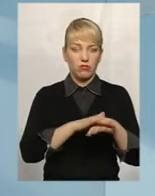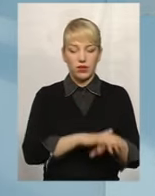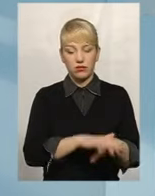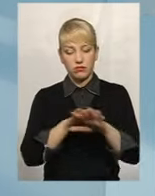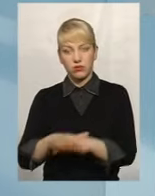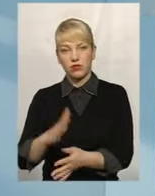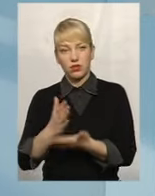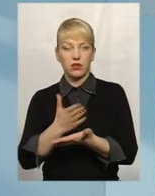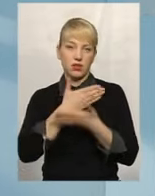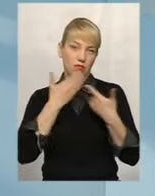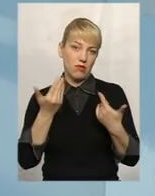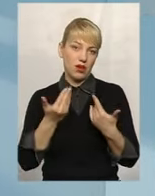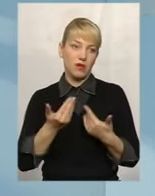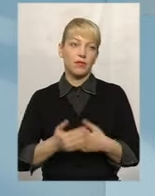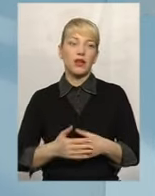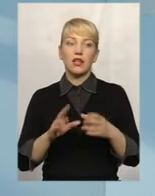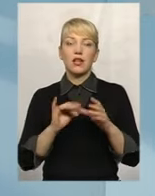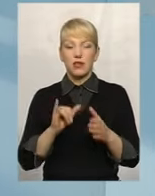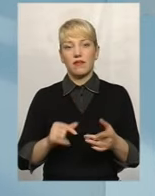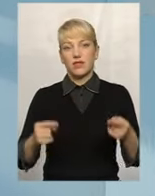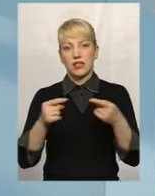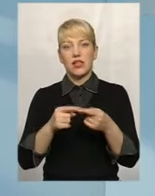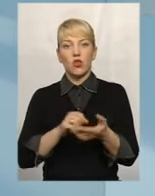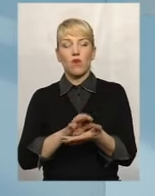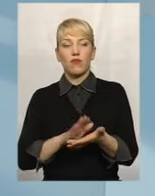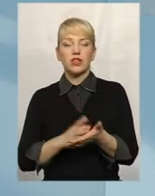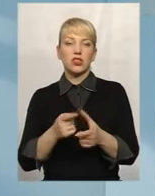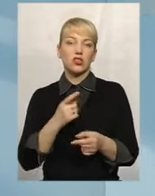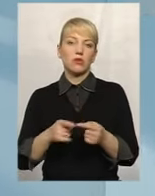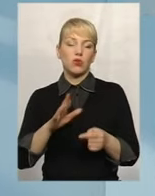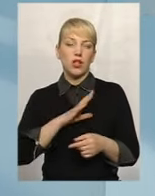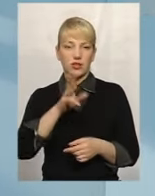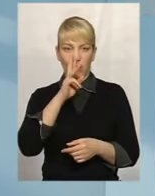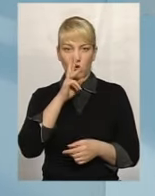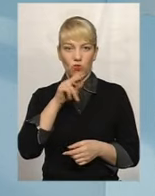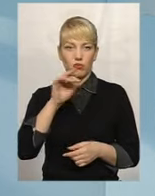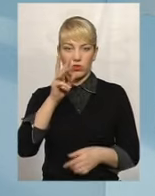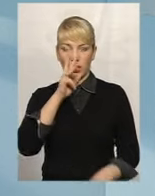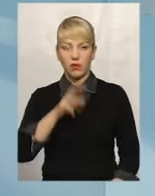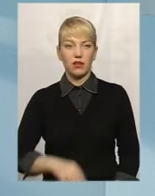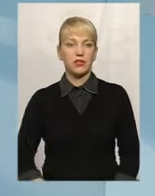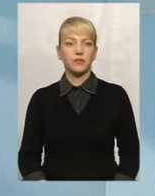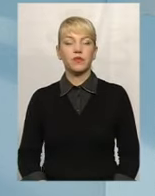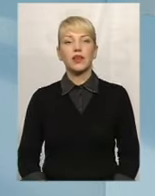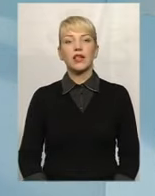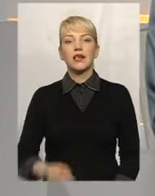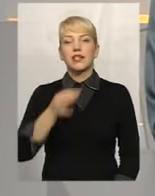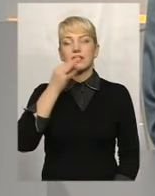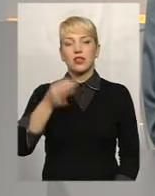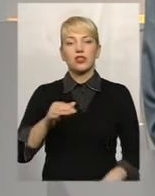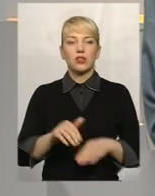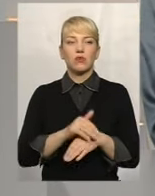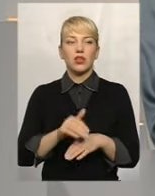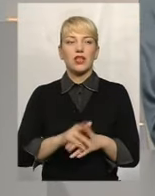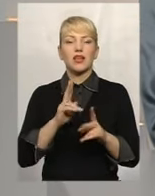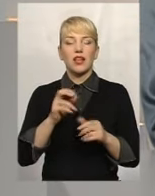розрахунковий рахунок працівника. І встановити, що була забраховані заробітної плати. Скажи, Блеска, як часто за